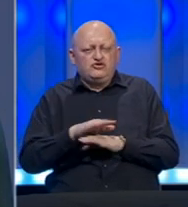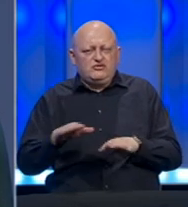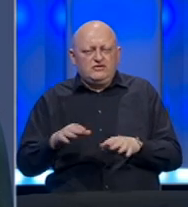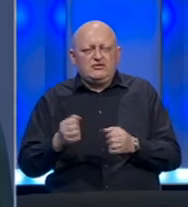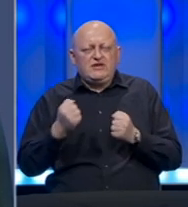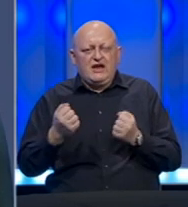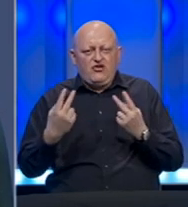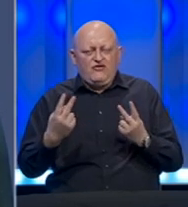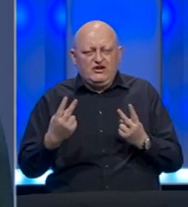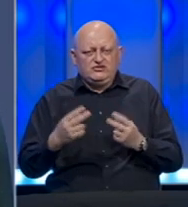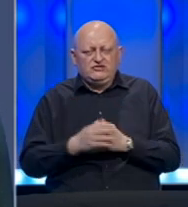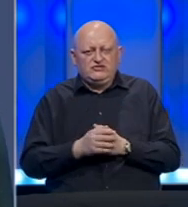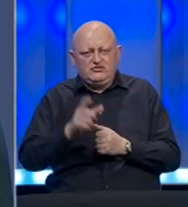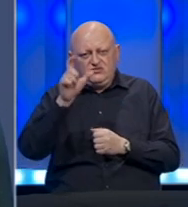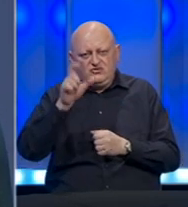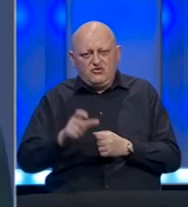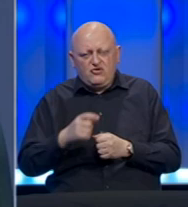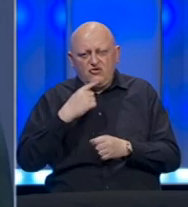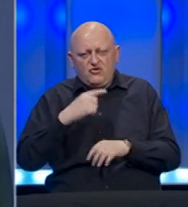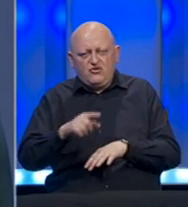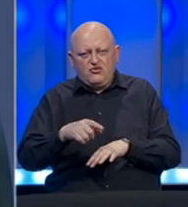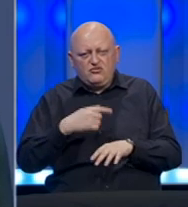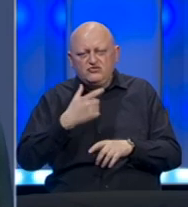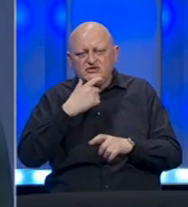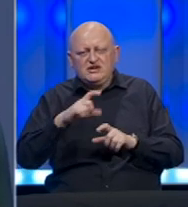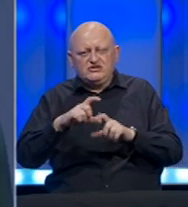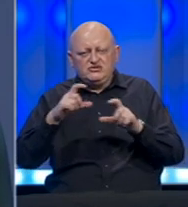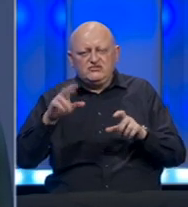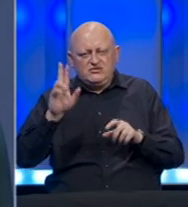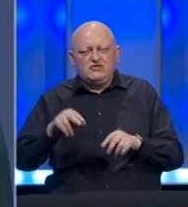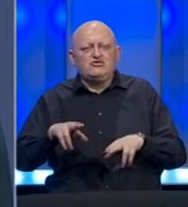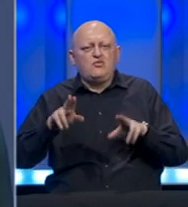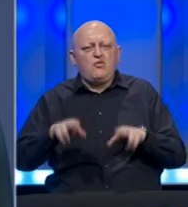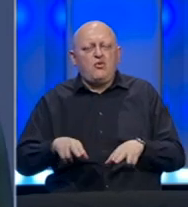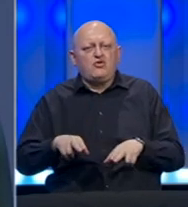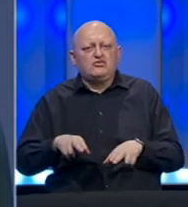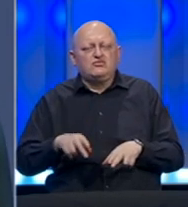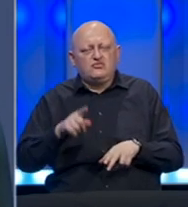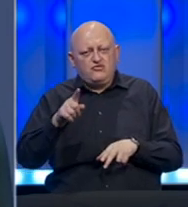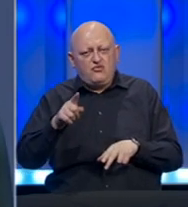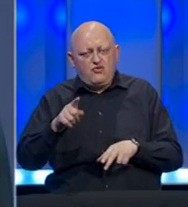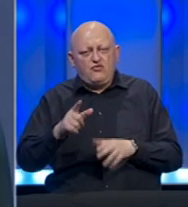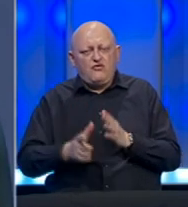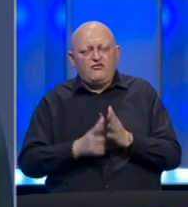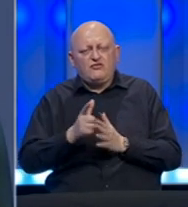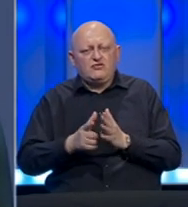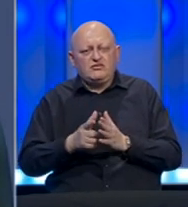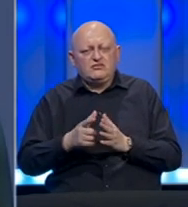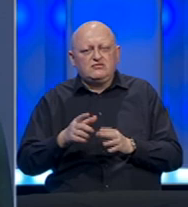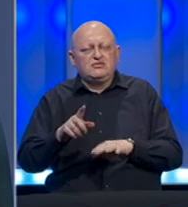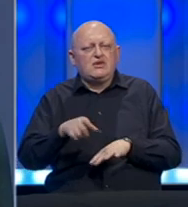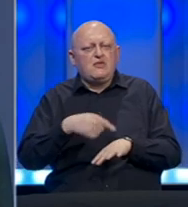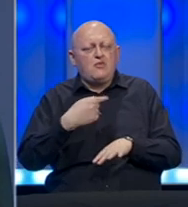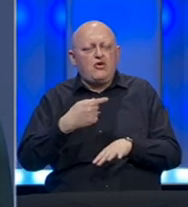jako je bitno da osobe koje borave u staračkim domovima će imati mogućnost u ovom vremenu da borave